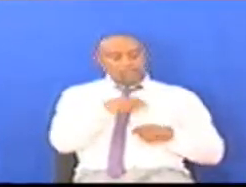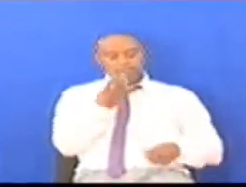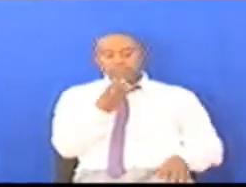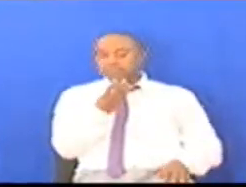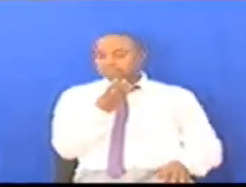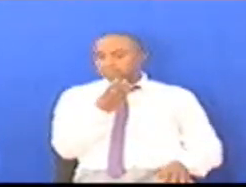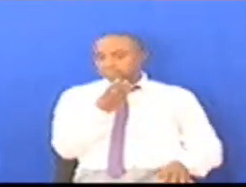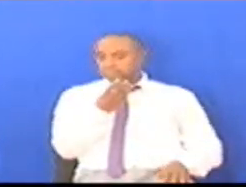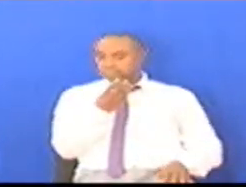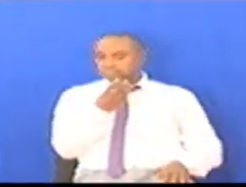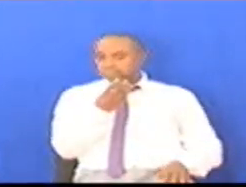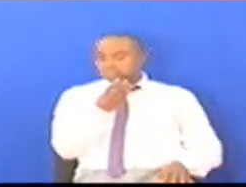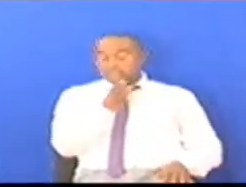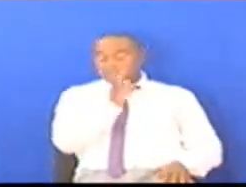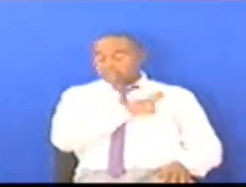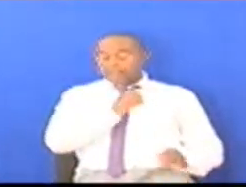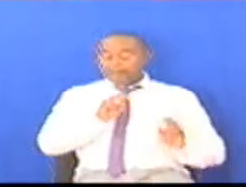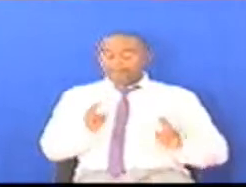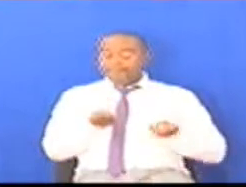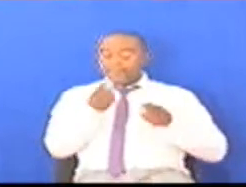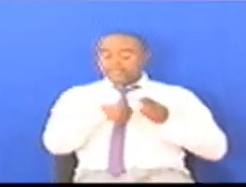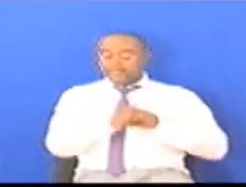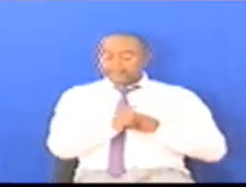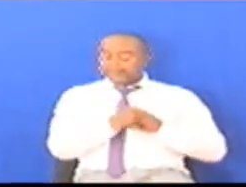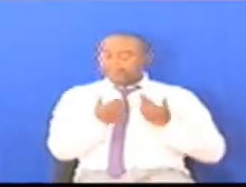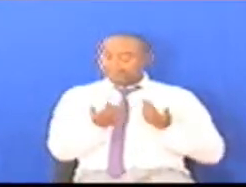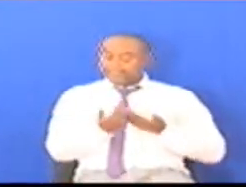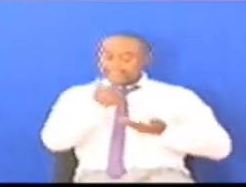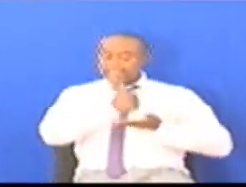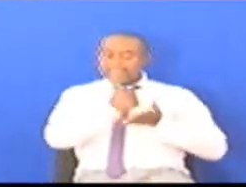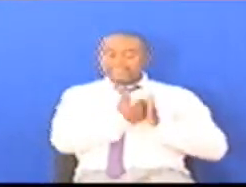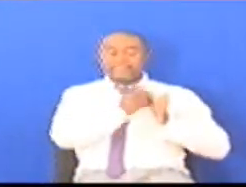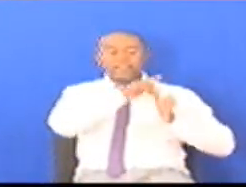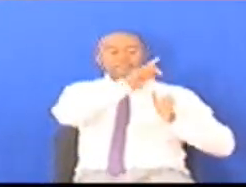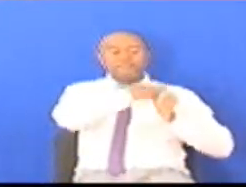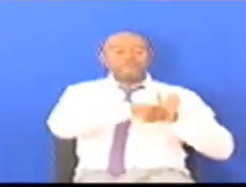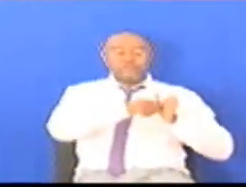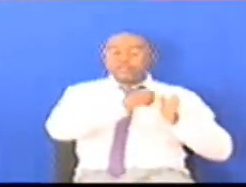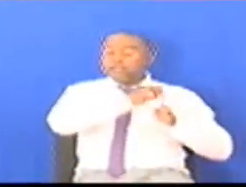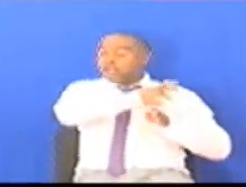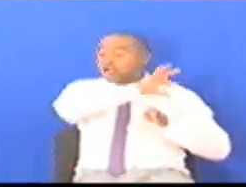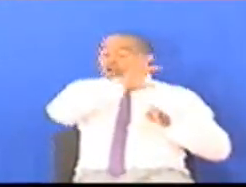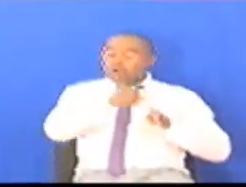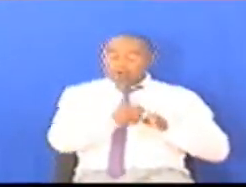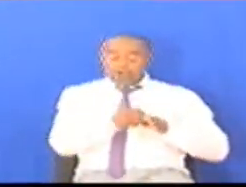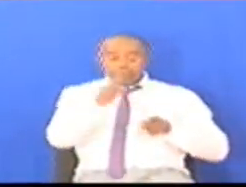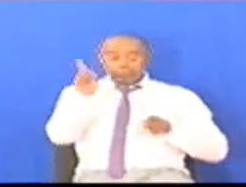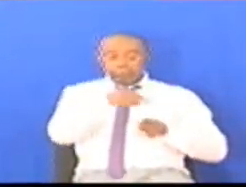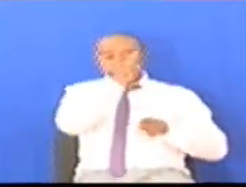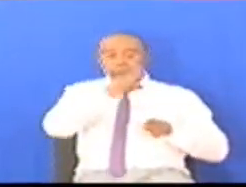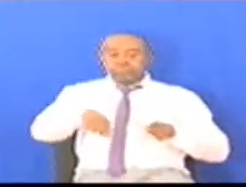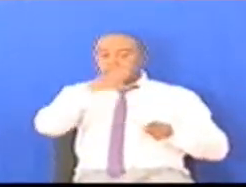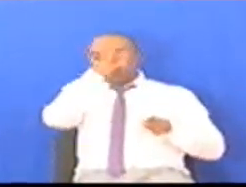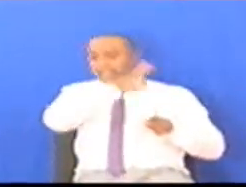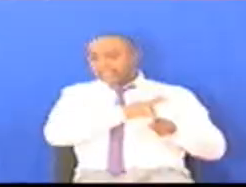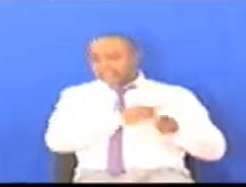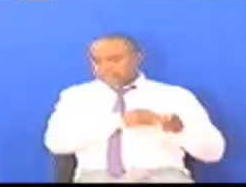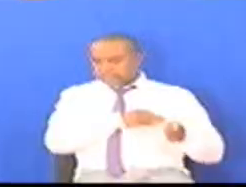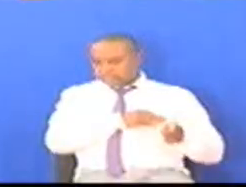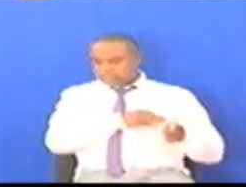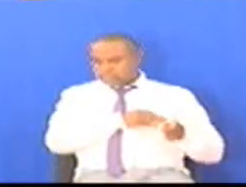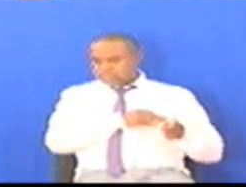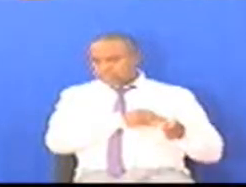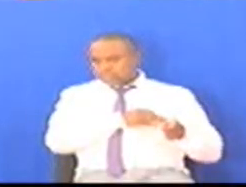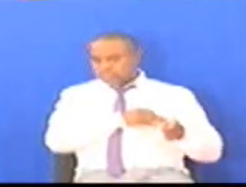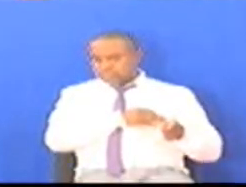Ambazo Ni Ajira Mpia Kwenye Sekta Ya Viwanda Wale Wote Wangekosa Ajira Na Nizahir Kwamba